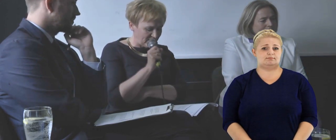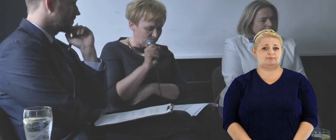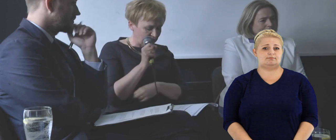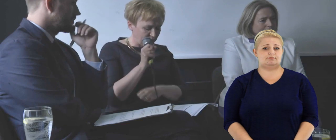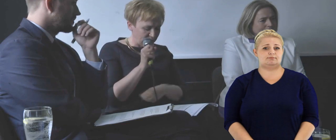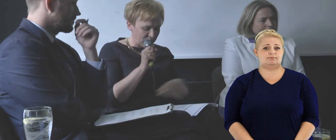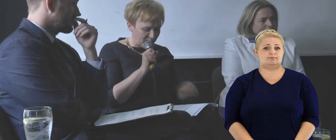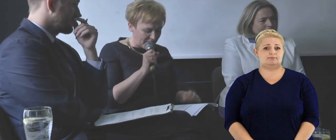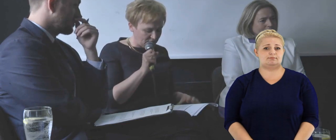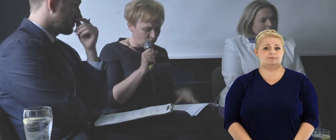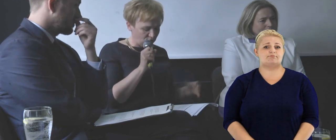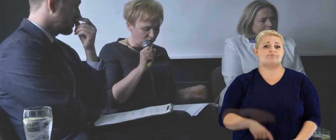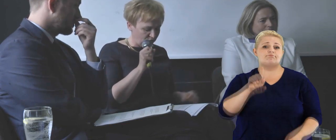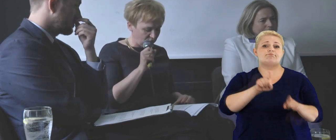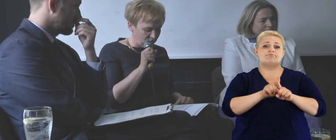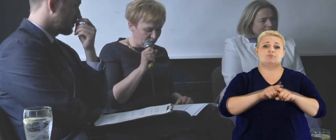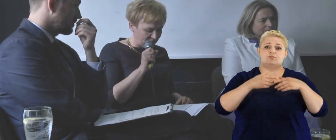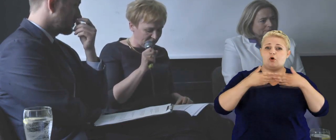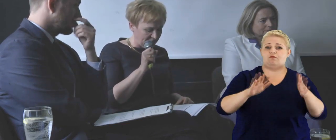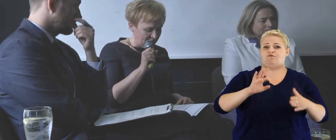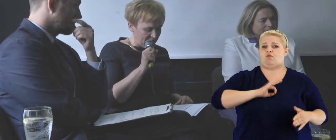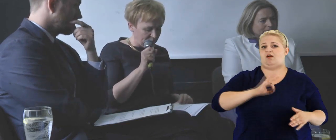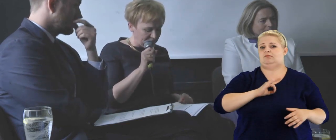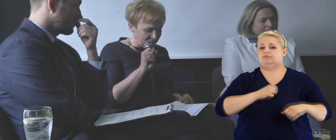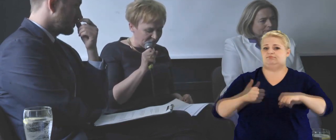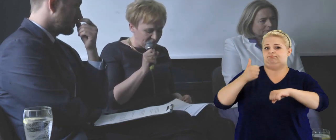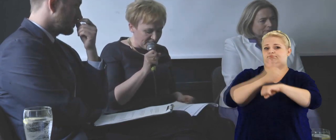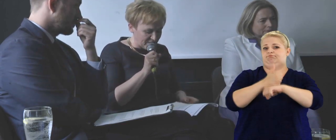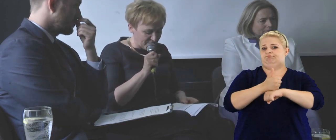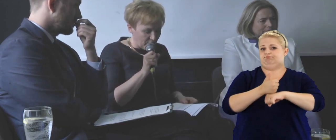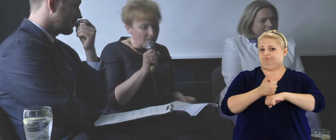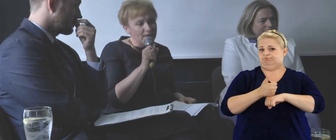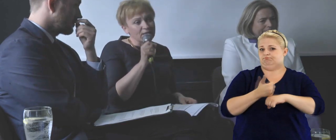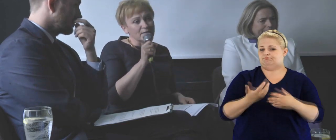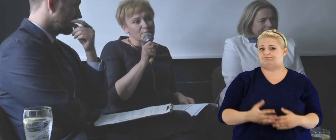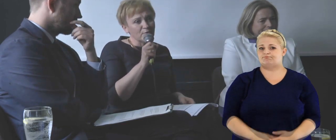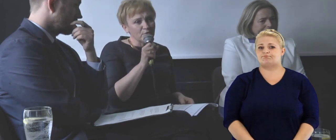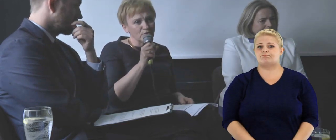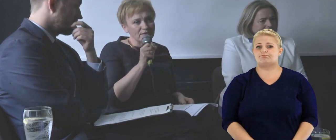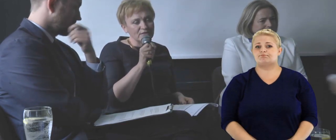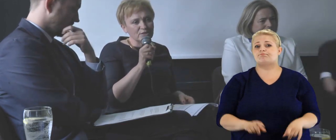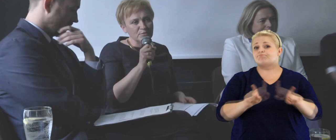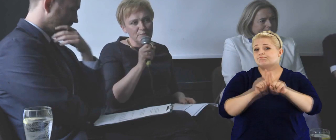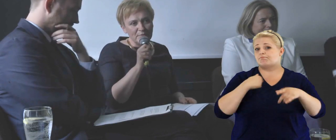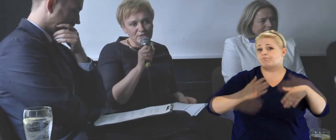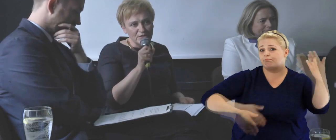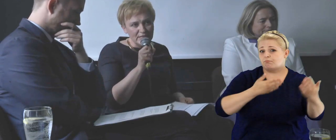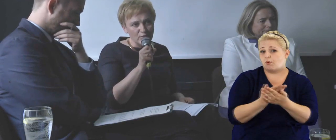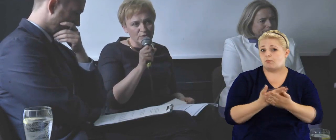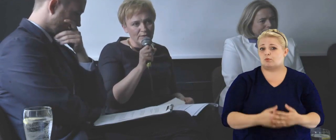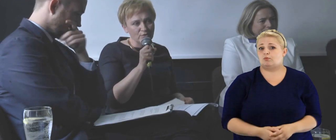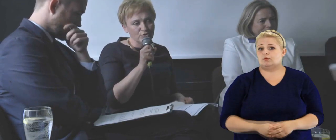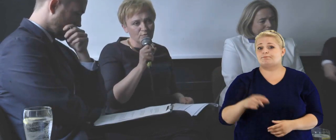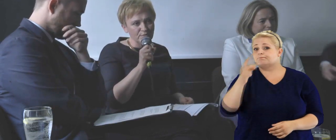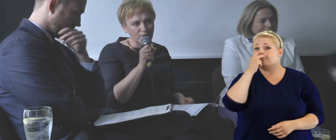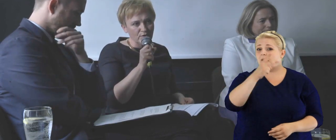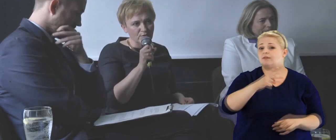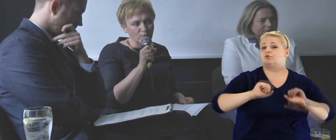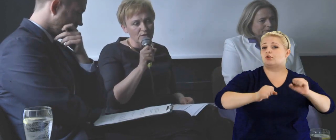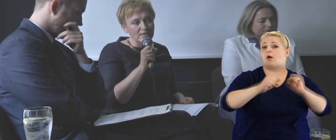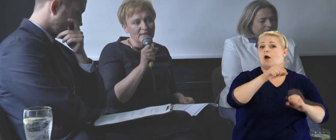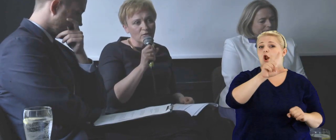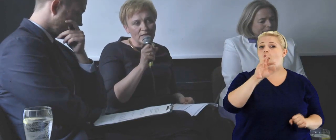zastanowić nad tym, żeby być na miejscu, czy otworzyć własne przedstawicielstwo. Proponuję też, żebyśmy patrzyli na tą działalność